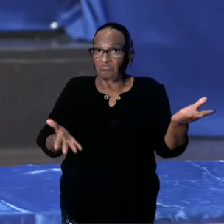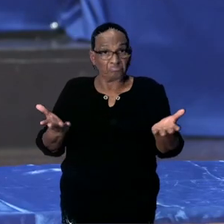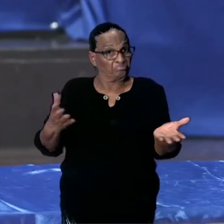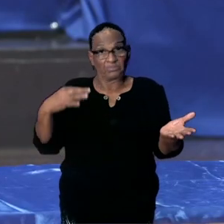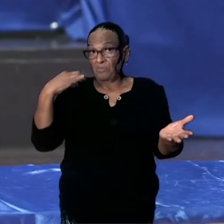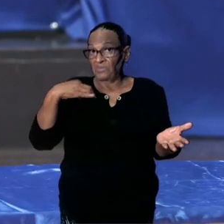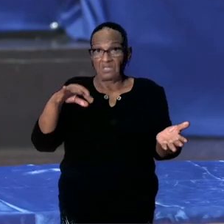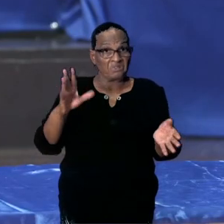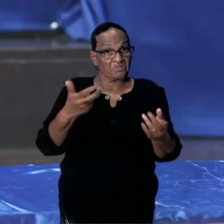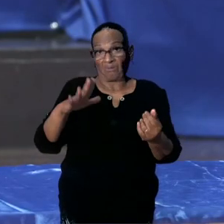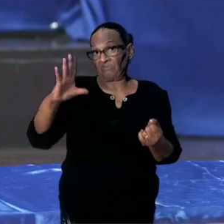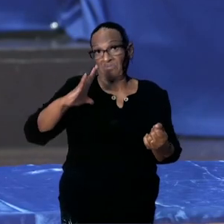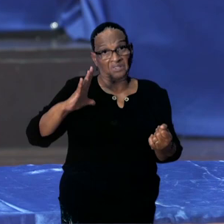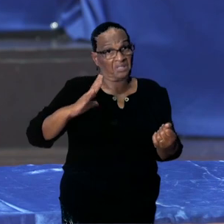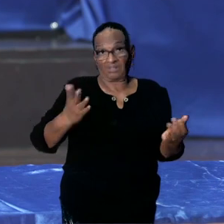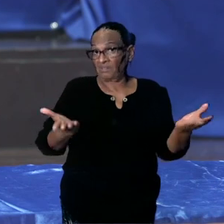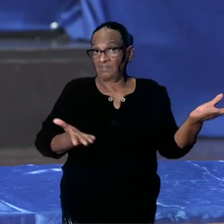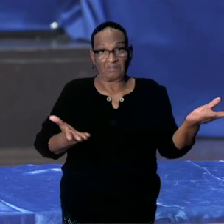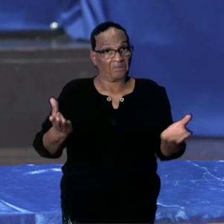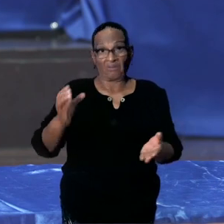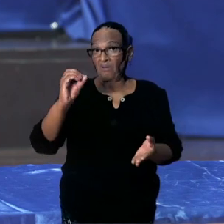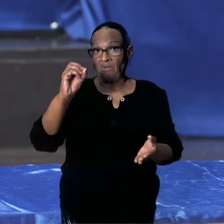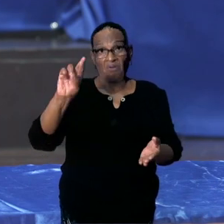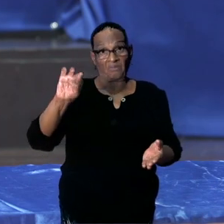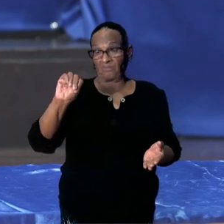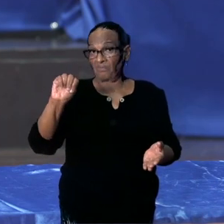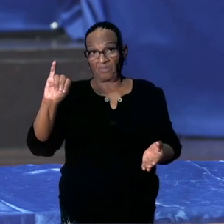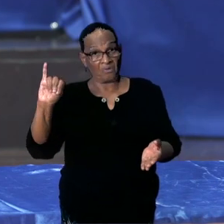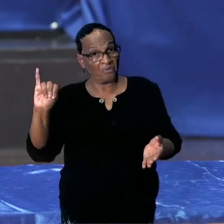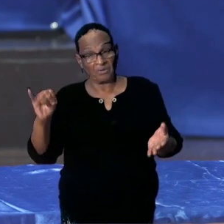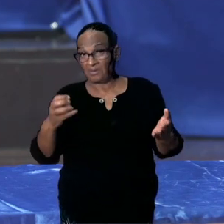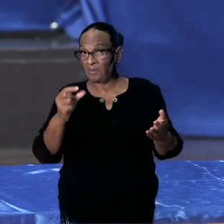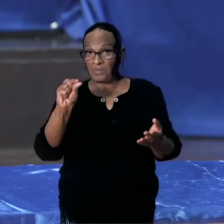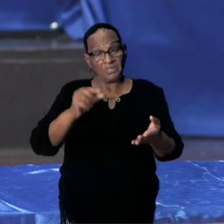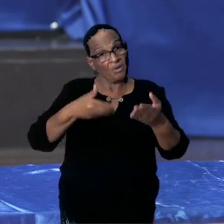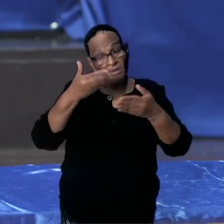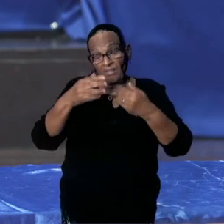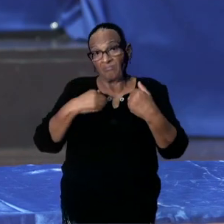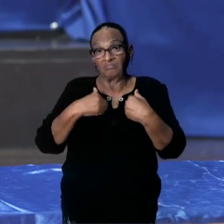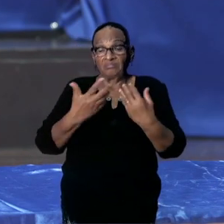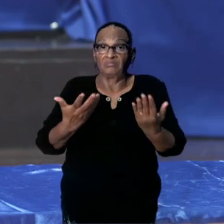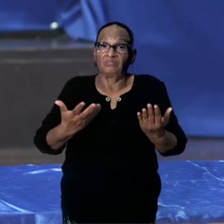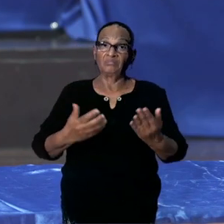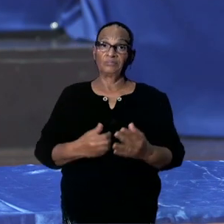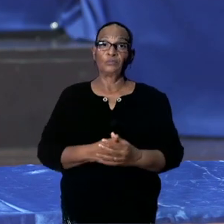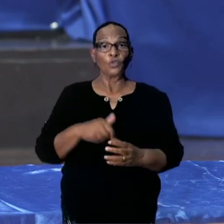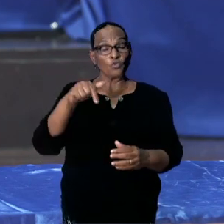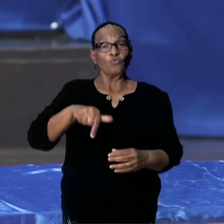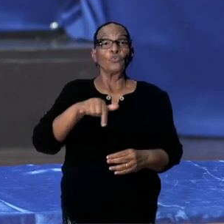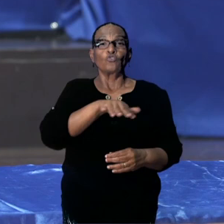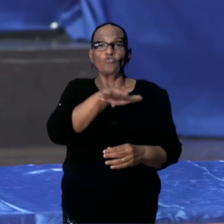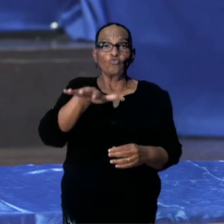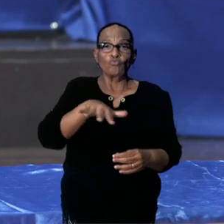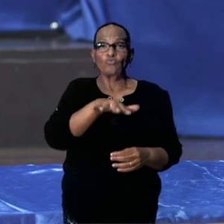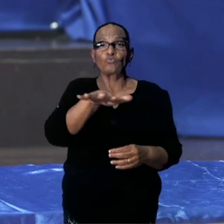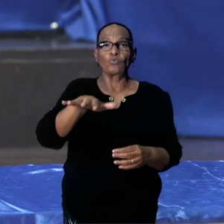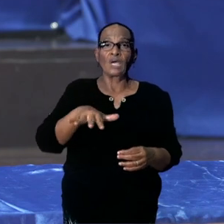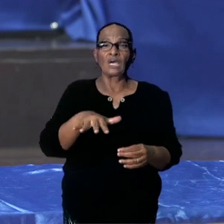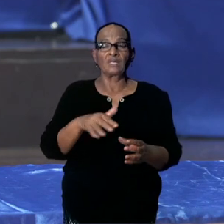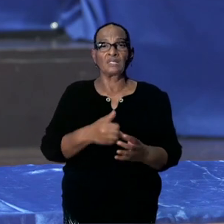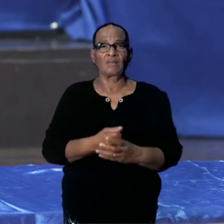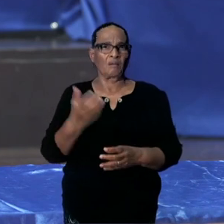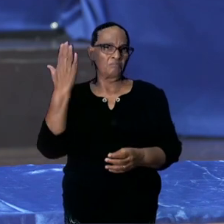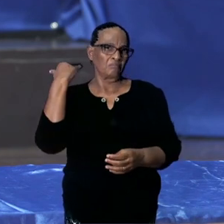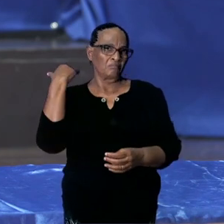directeur of meneer Ori. Misschien kunt u dat een beetje uitleggen. En er is nu een situatie, een paar